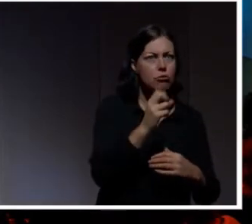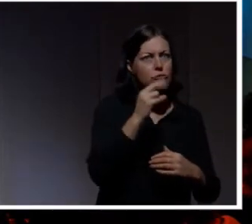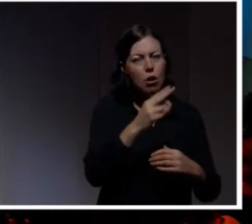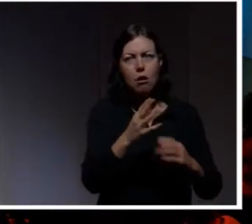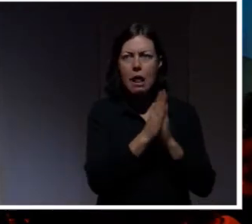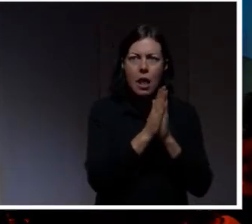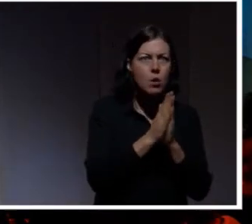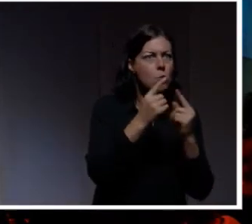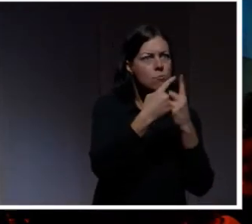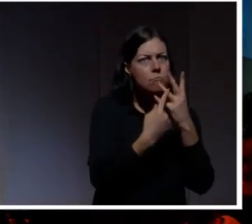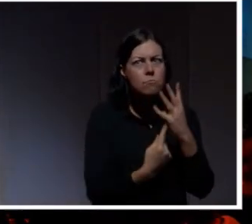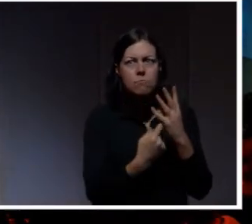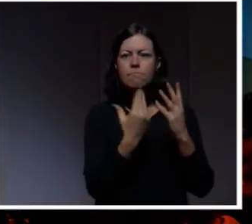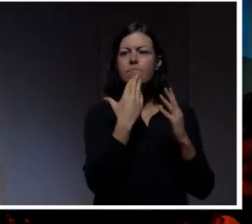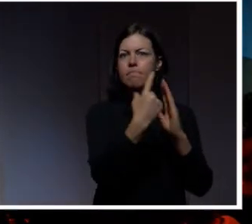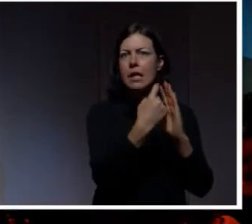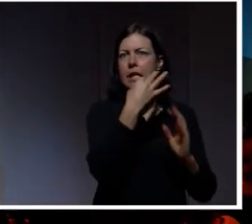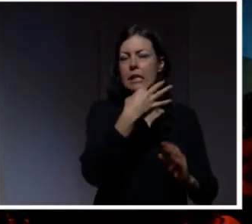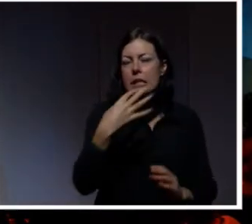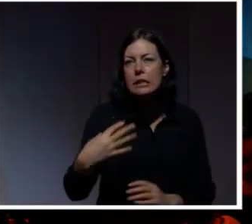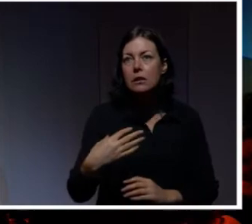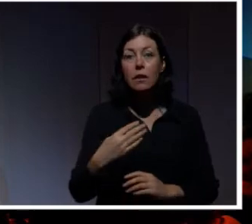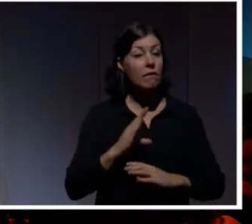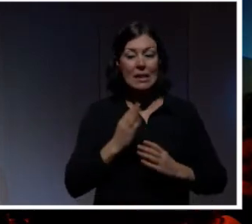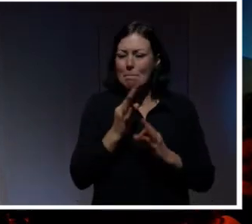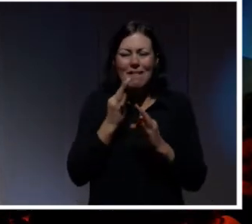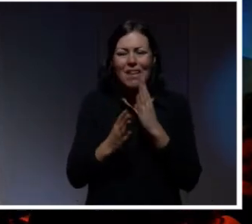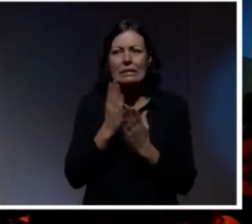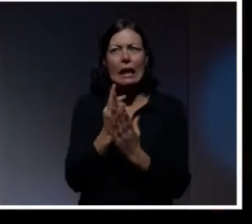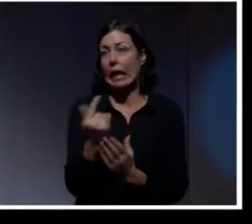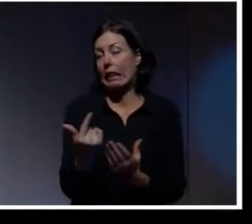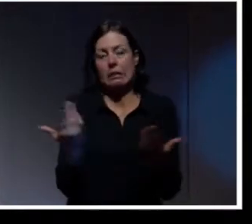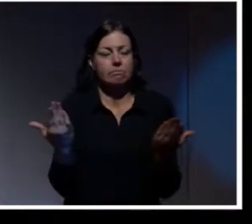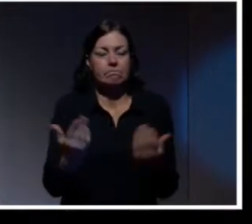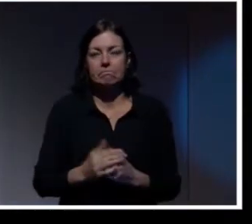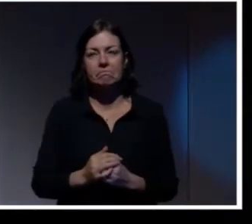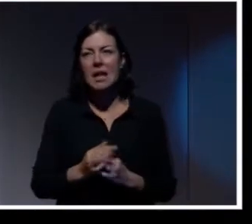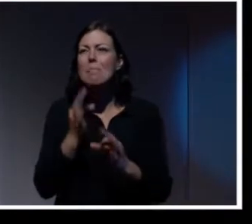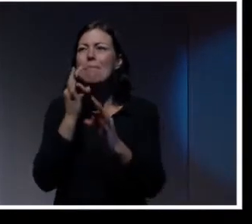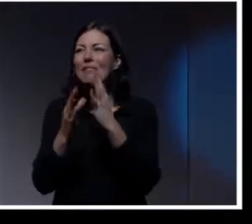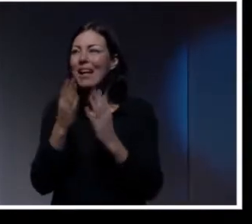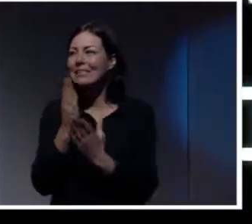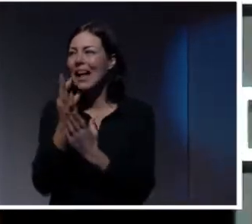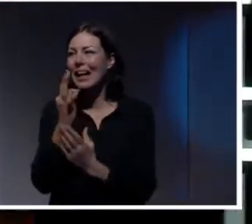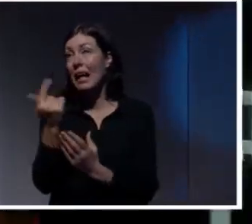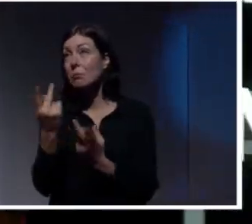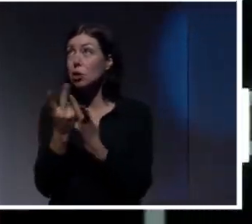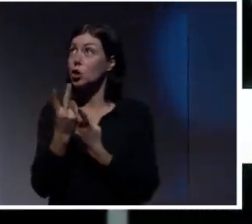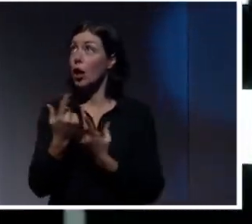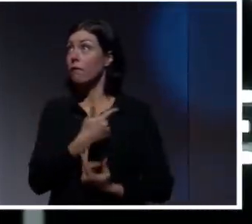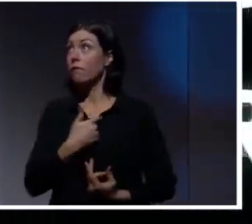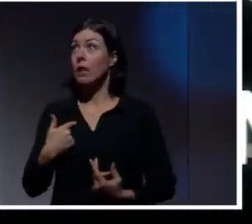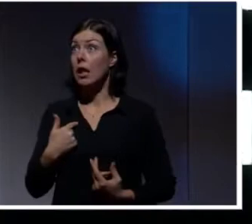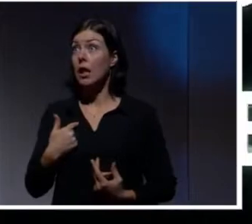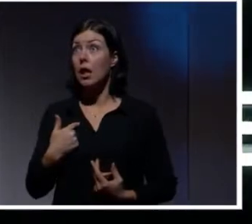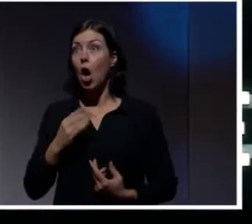som helst. Det finns ingen perfekt säkerhet heller, förstås. Den perfekta säkerheten skulle innebära att vi inte ens skulle